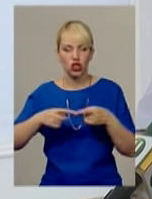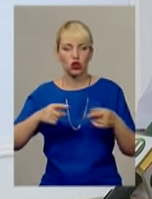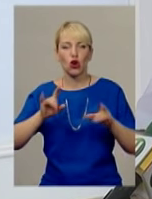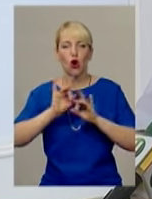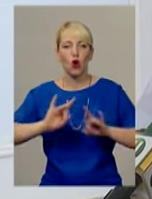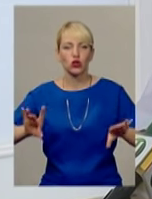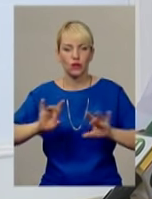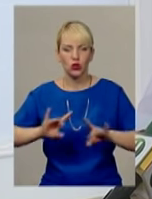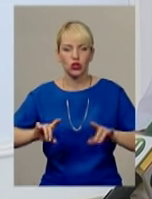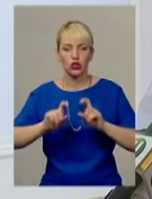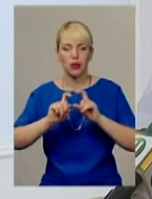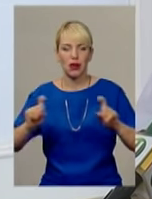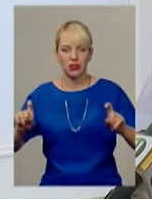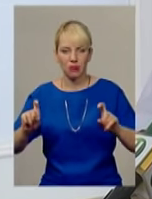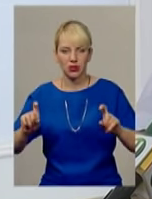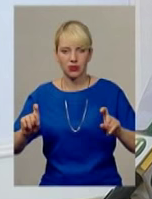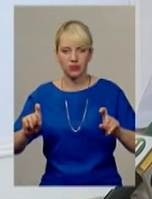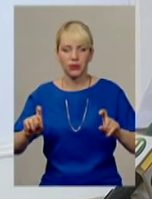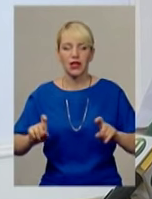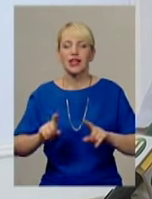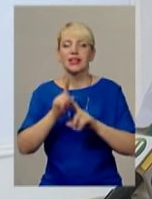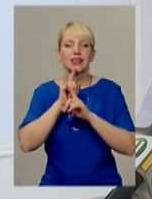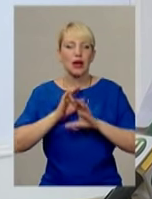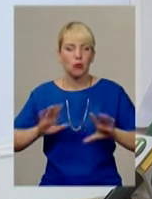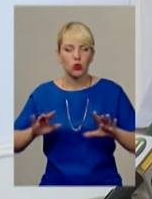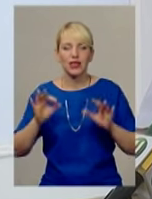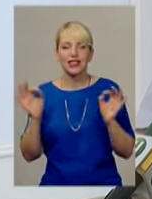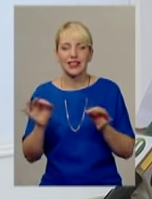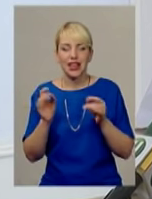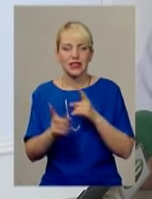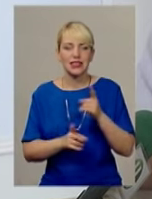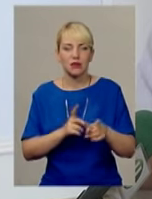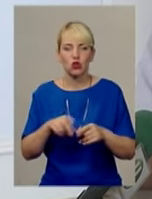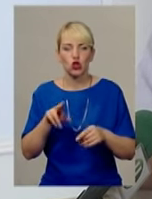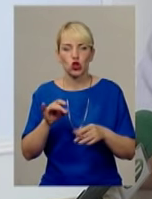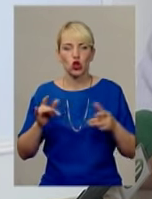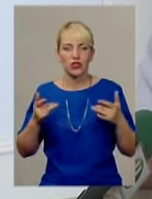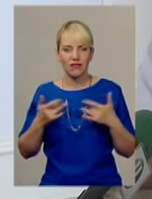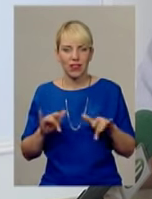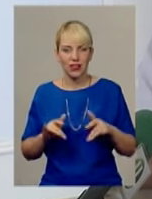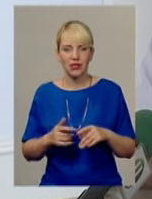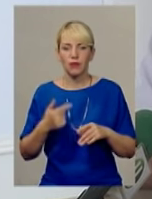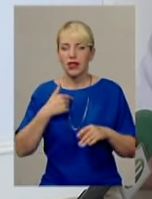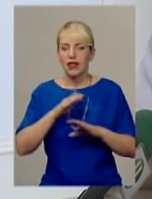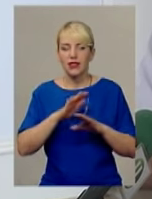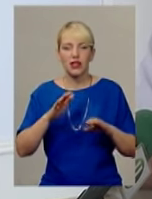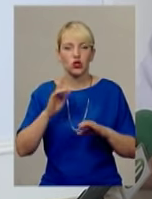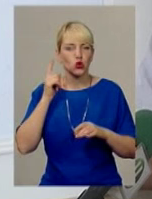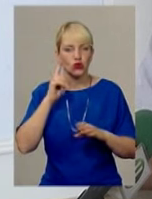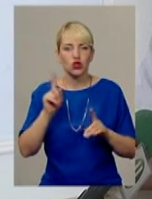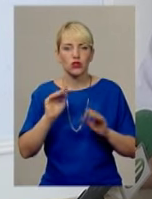Яко Миколаївичем, не буде ніяких змін щодо звільнення. Я не чув, що зменшиться койка ліжка,